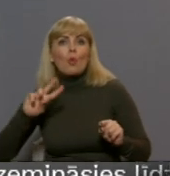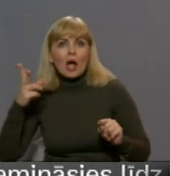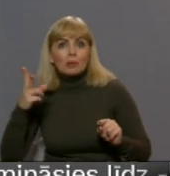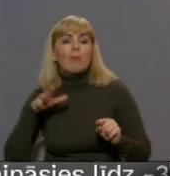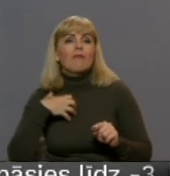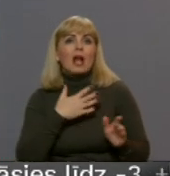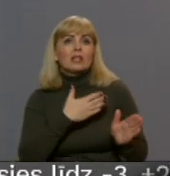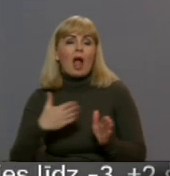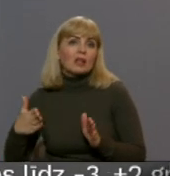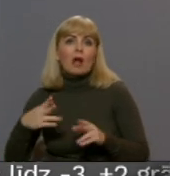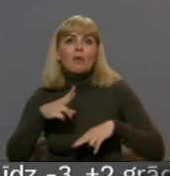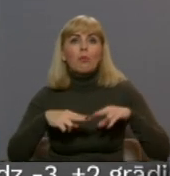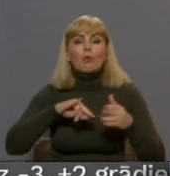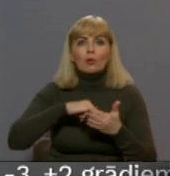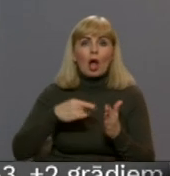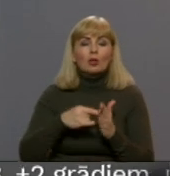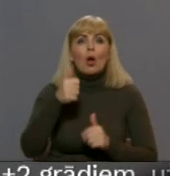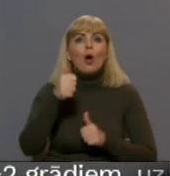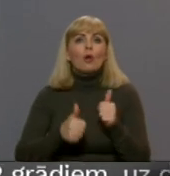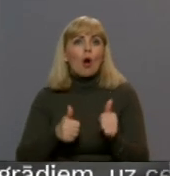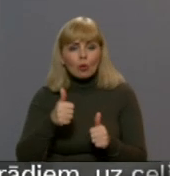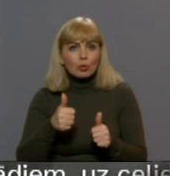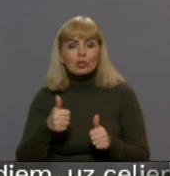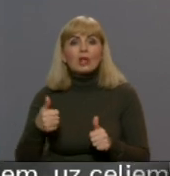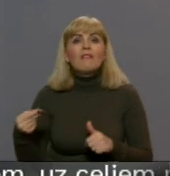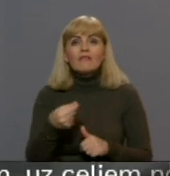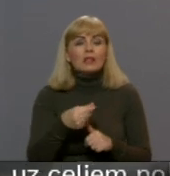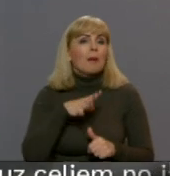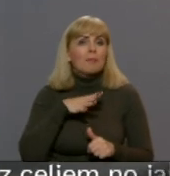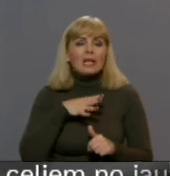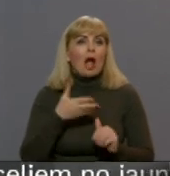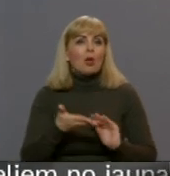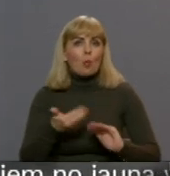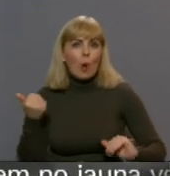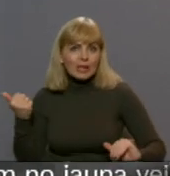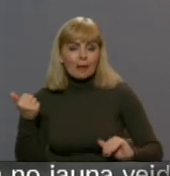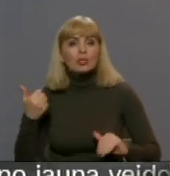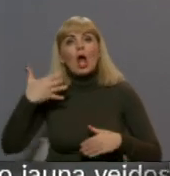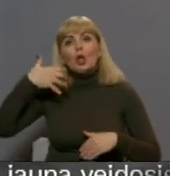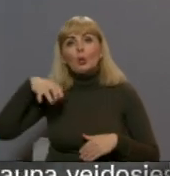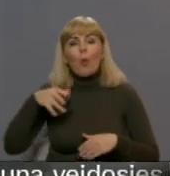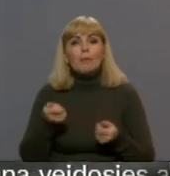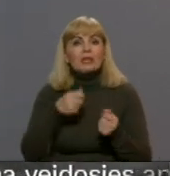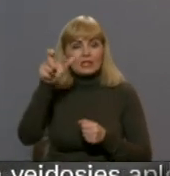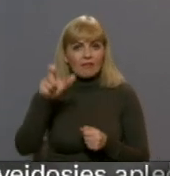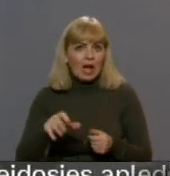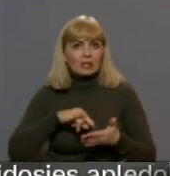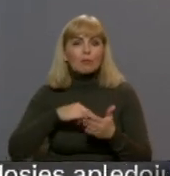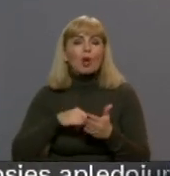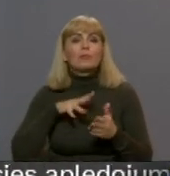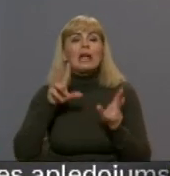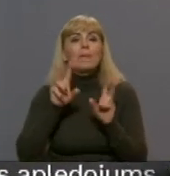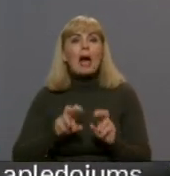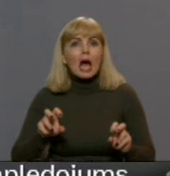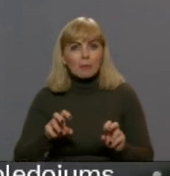būlprojekt, bet vienžēl konkursā finansējums bija noņemt. Kā stāsta, ka Rāslavas nodā domas vadītājs, projekts bija kā testa variants.